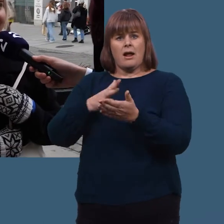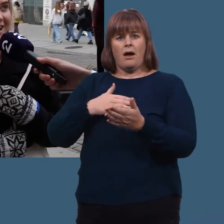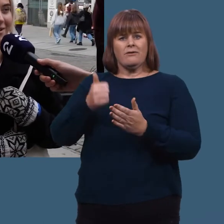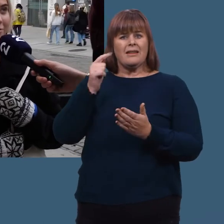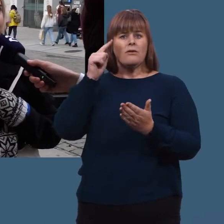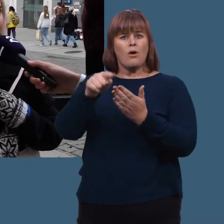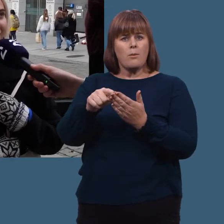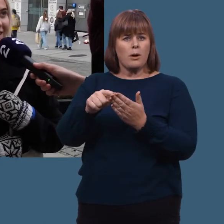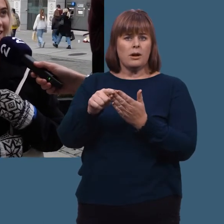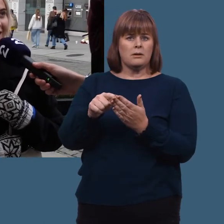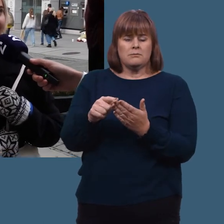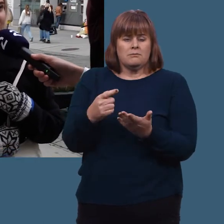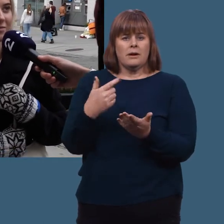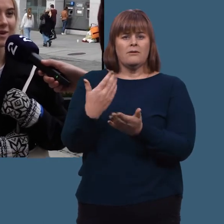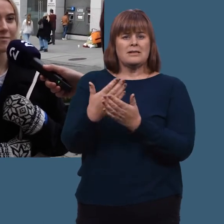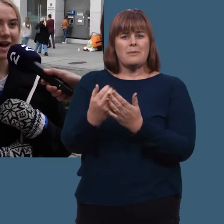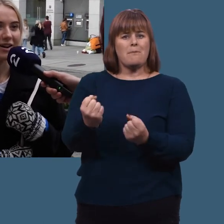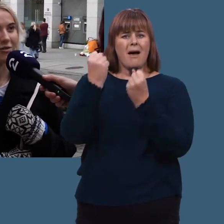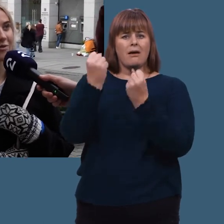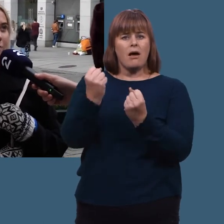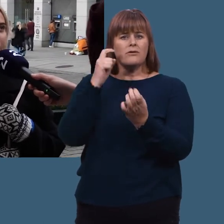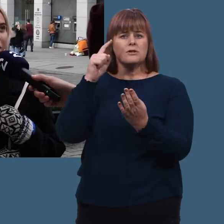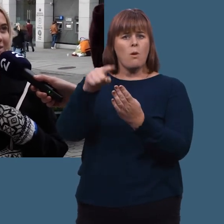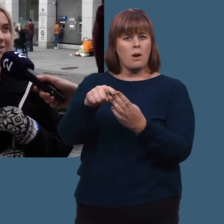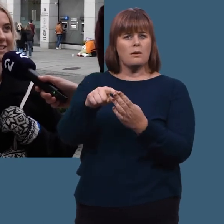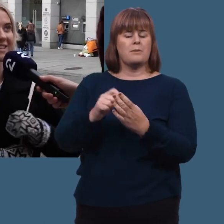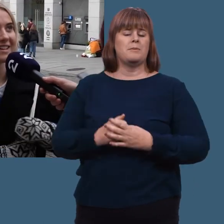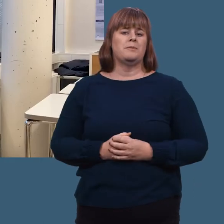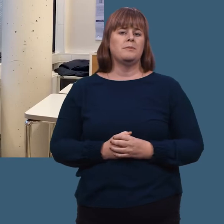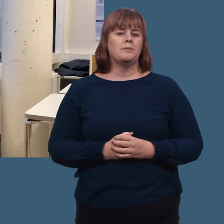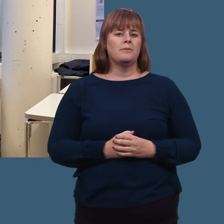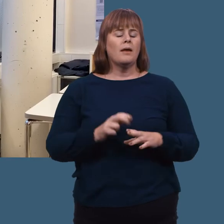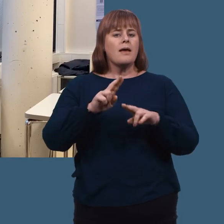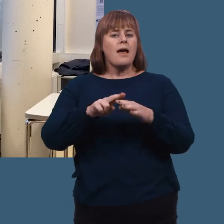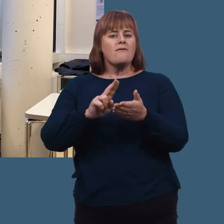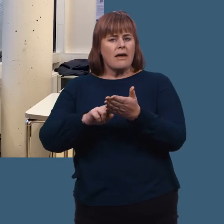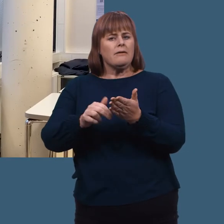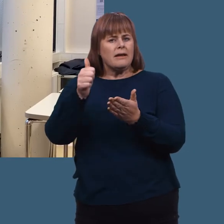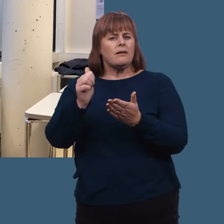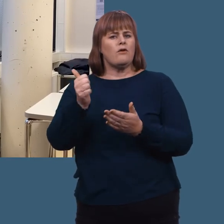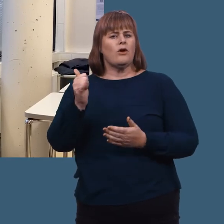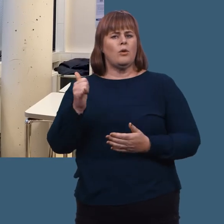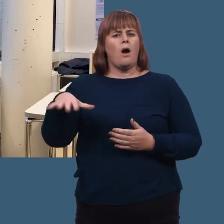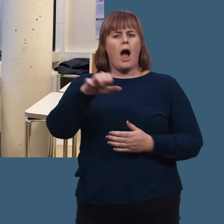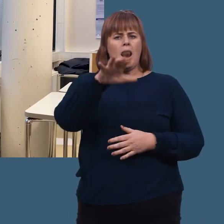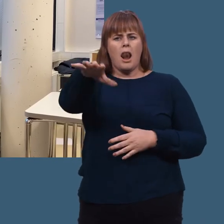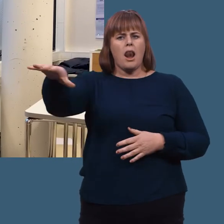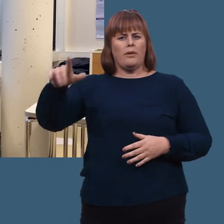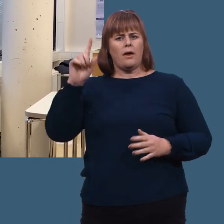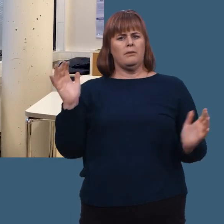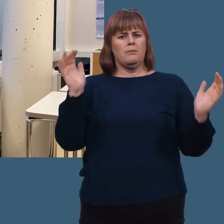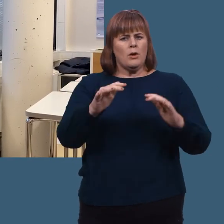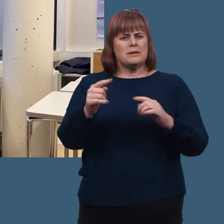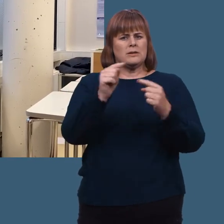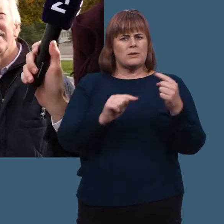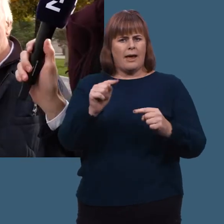viktige formål, som bærekraftsmål og sånne ting. FN er viktig for at alle land skal ha en plass å møtes og